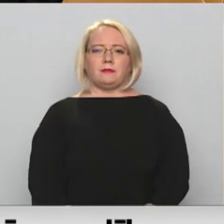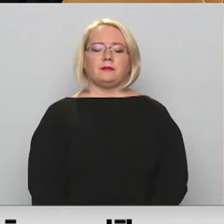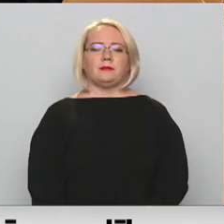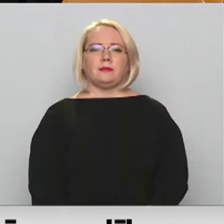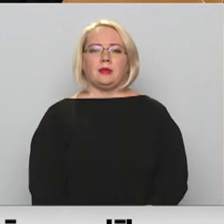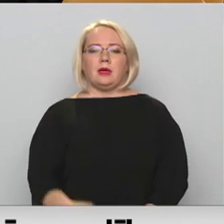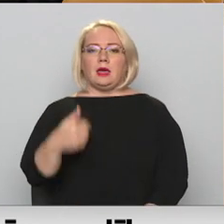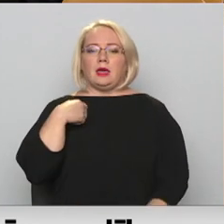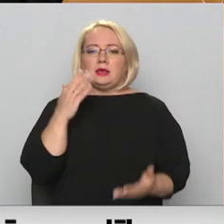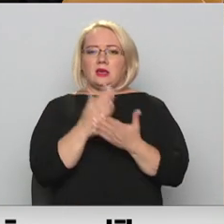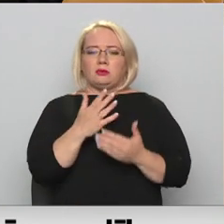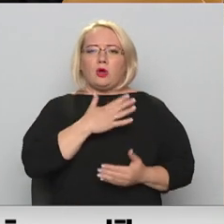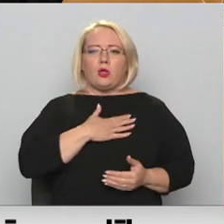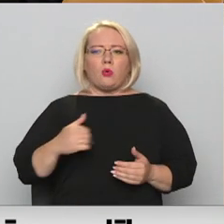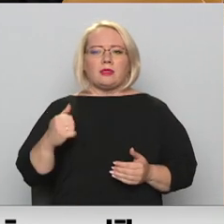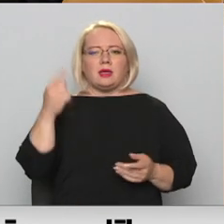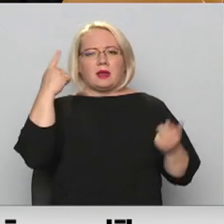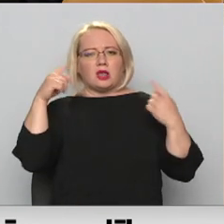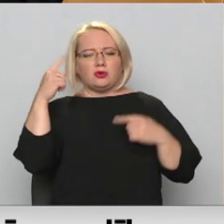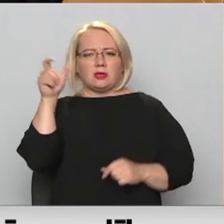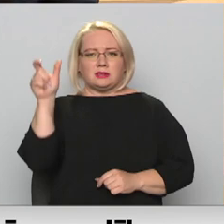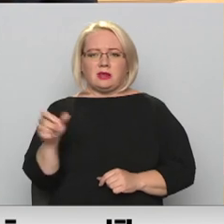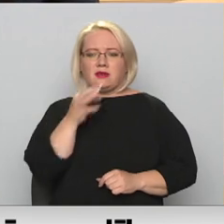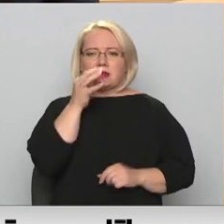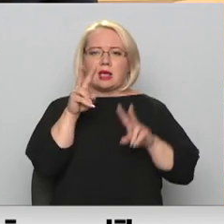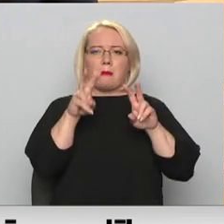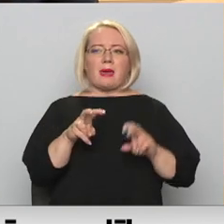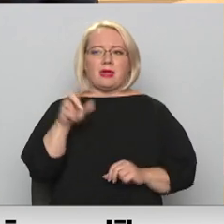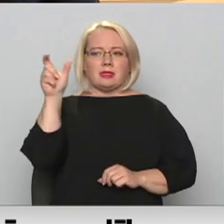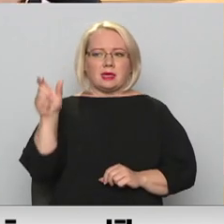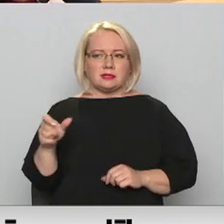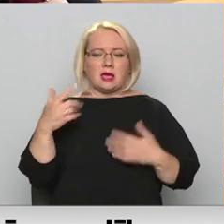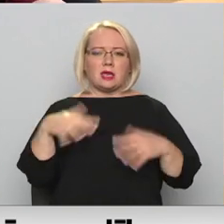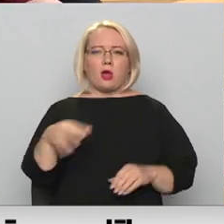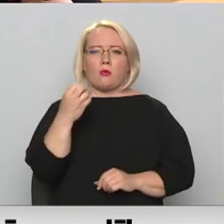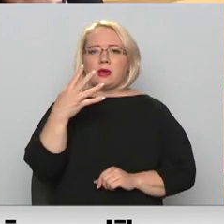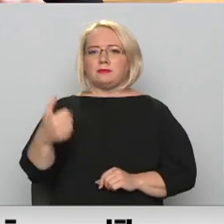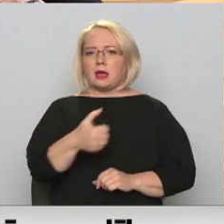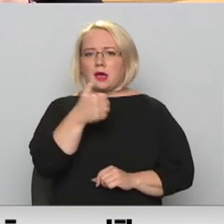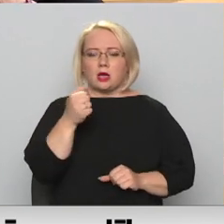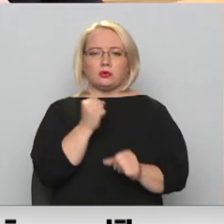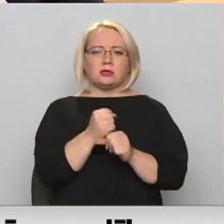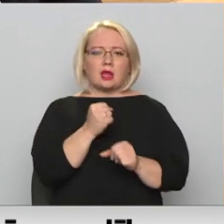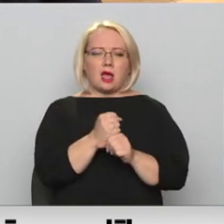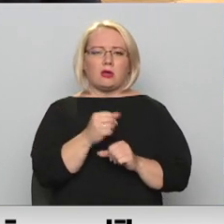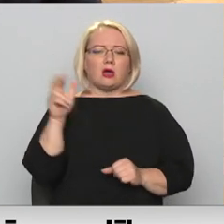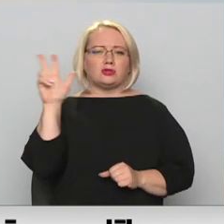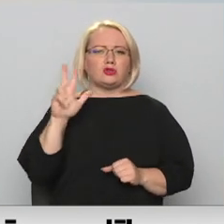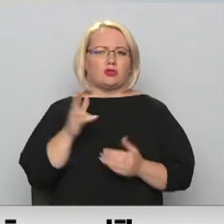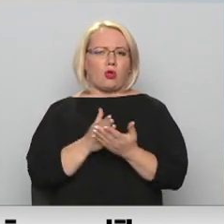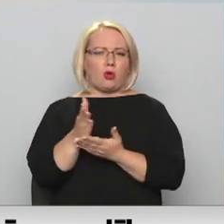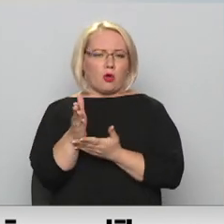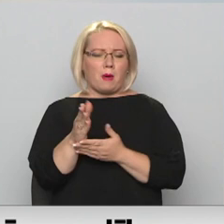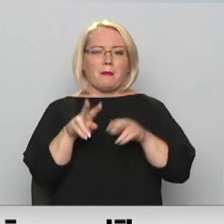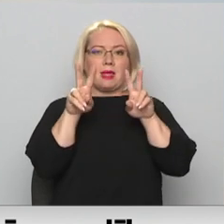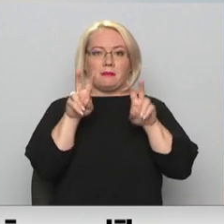Es esmu ļoti racionāls cilvēks, saka pētniece Linda Ezera. Jau vairāk nekā 15 gadus viņa darbojas socioloģijas jomā. Taču